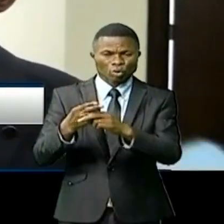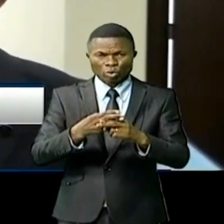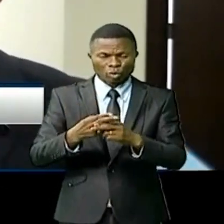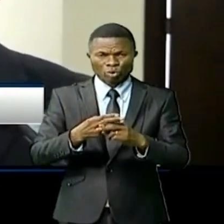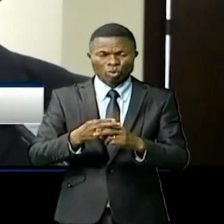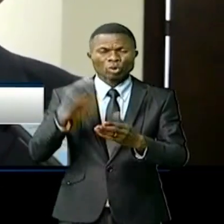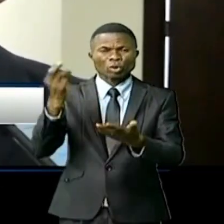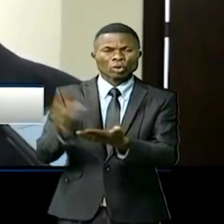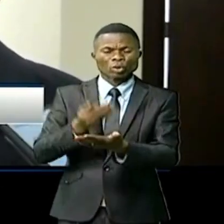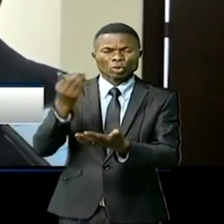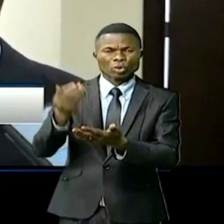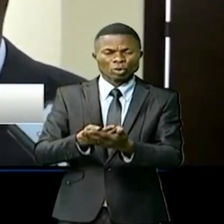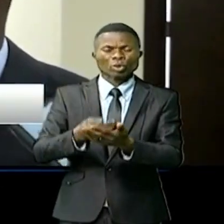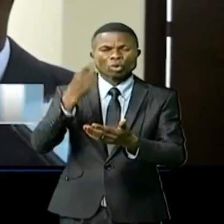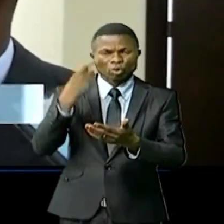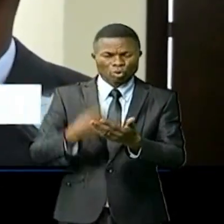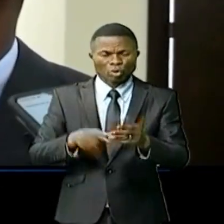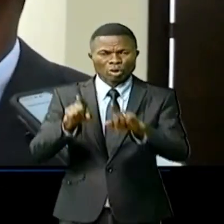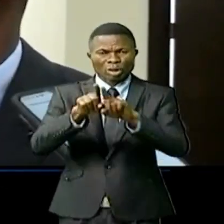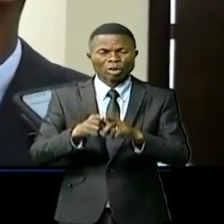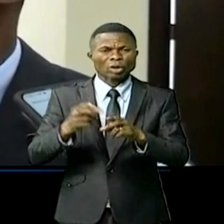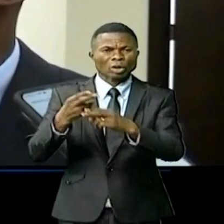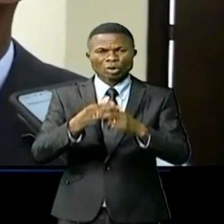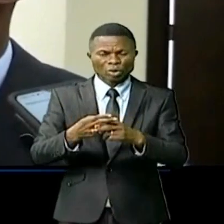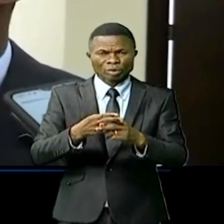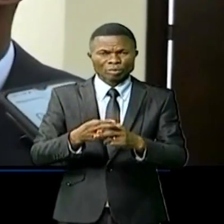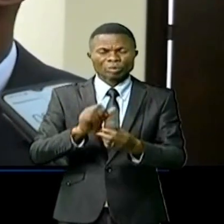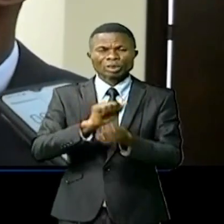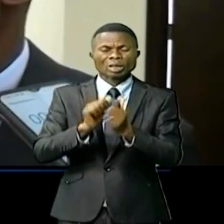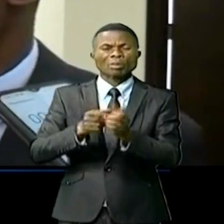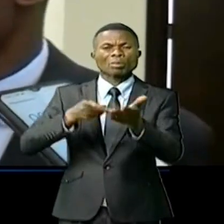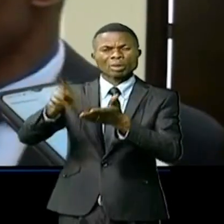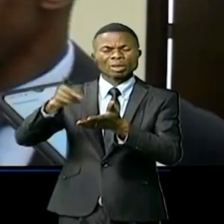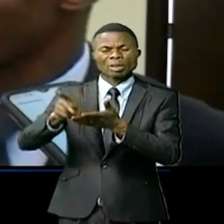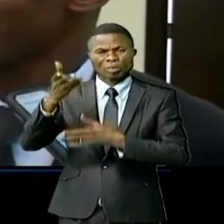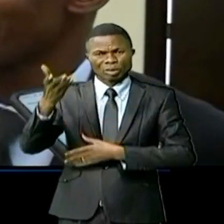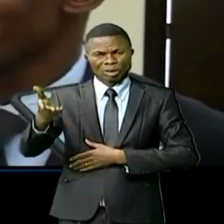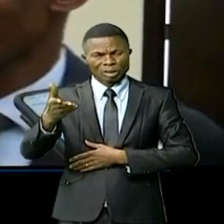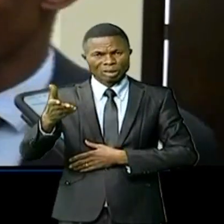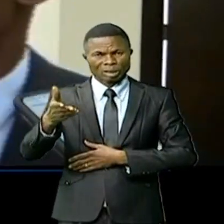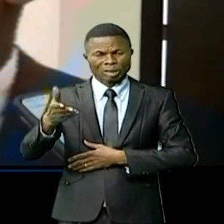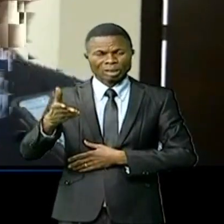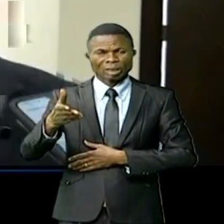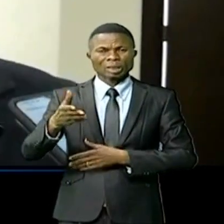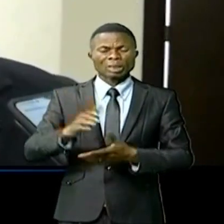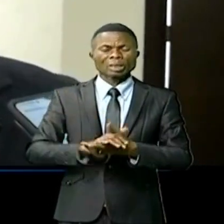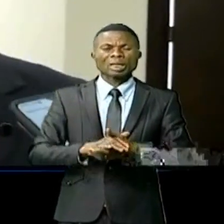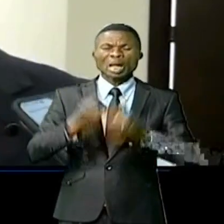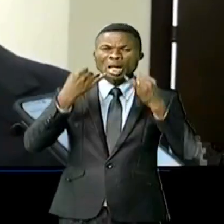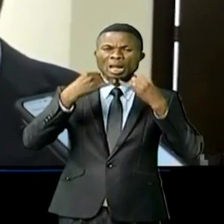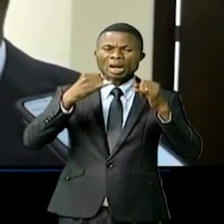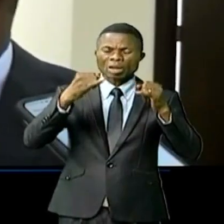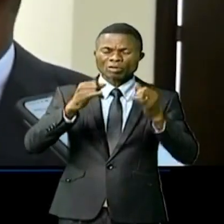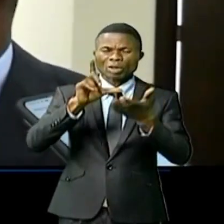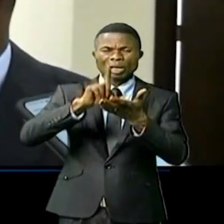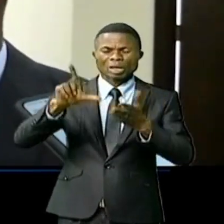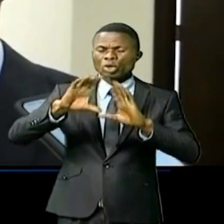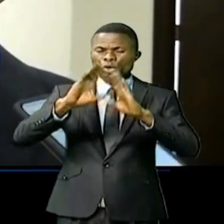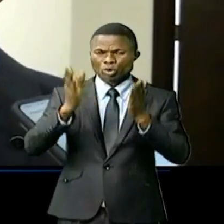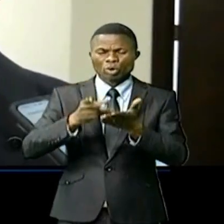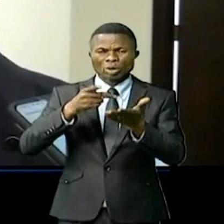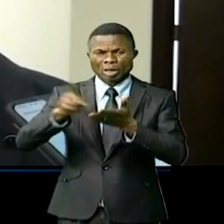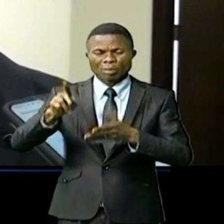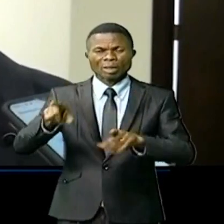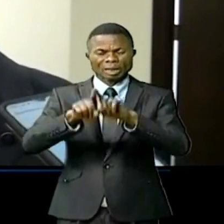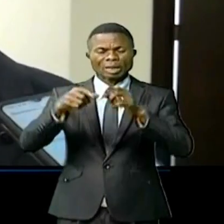'exploitation. Nous devons également contrôler l'état des redévances annuelles puisqu'il est dit la validité de la licence est subordonnée au paiement des